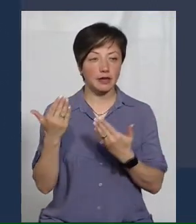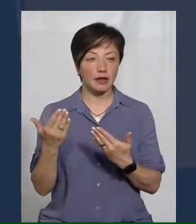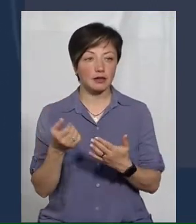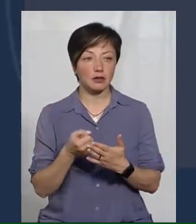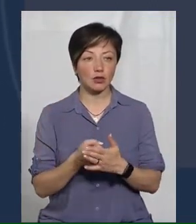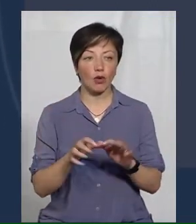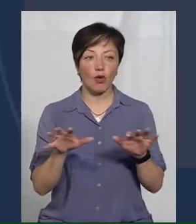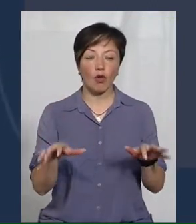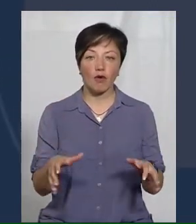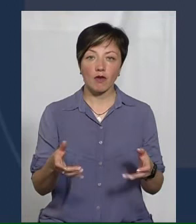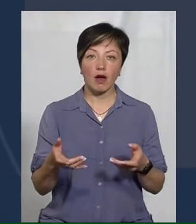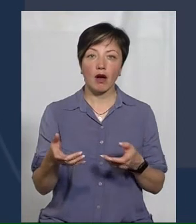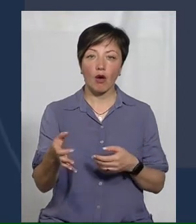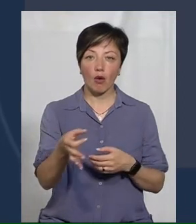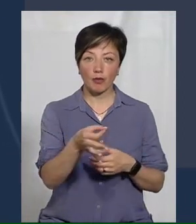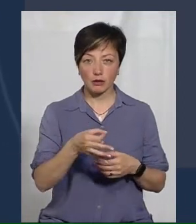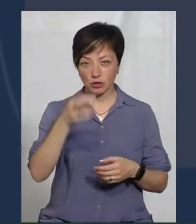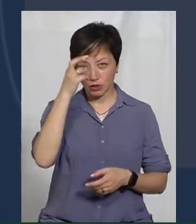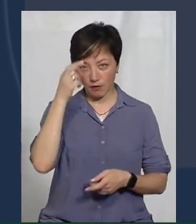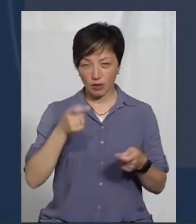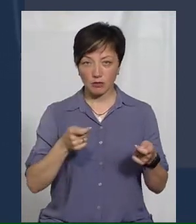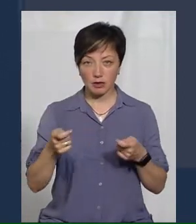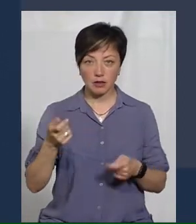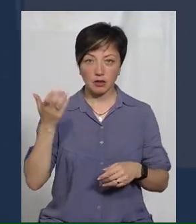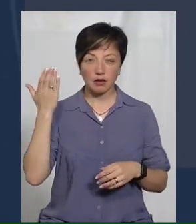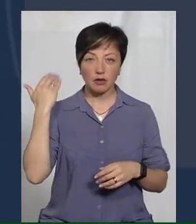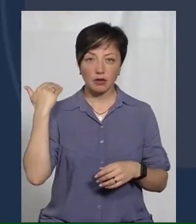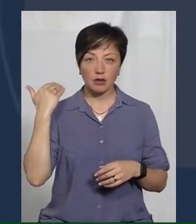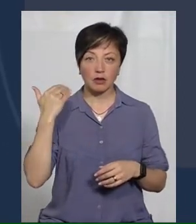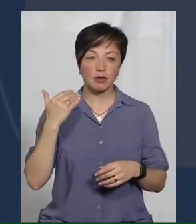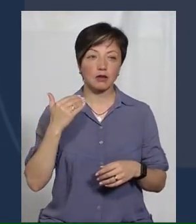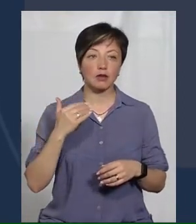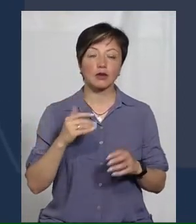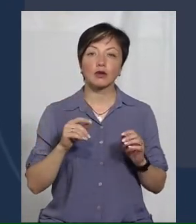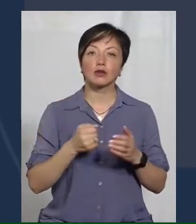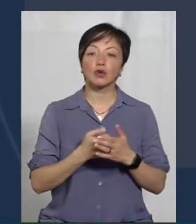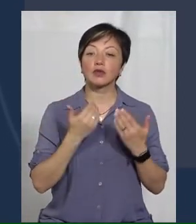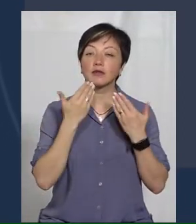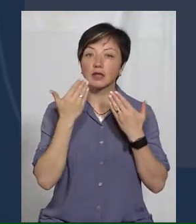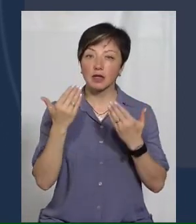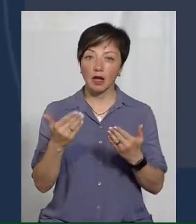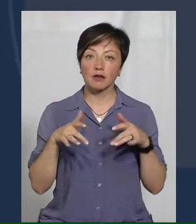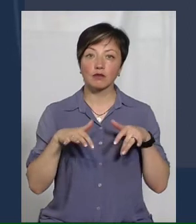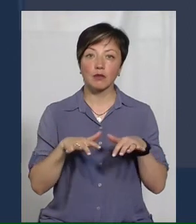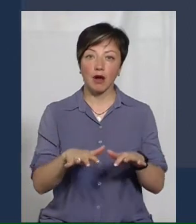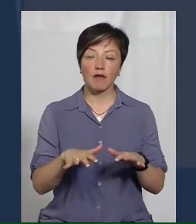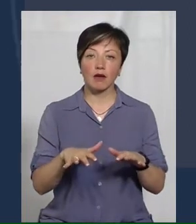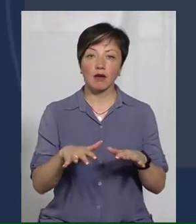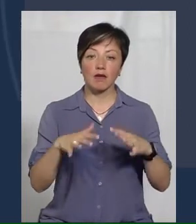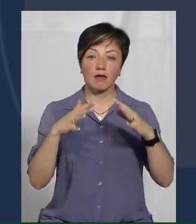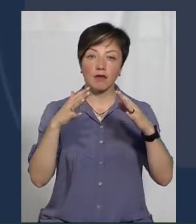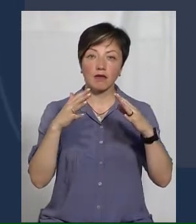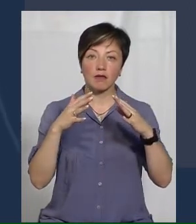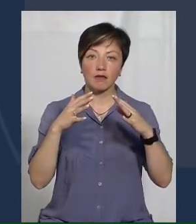голови обласної державної адміністрації. Тоді був пан Вадим Озолей. Чому до нього зверталися? У справі обвалу і